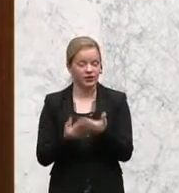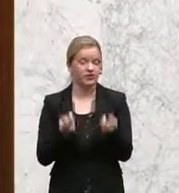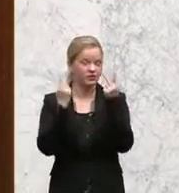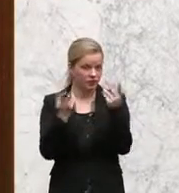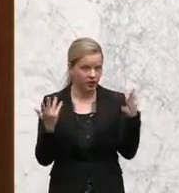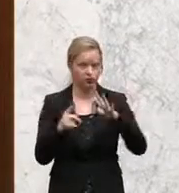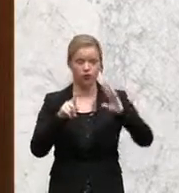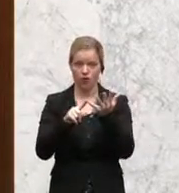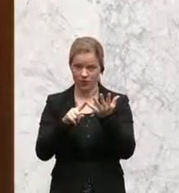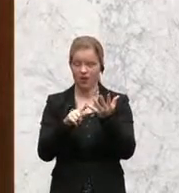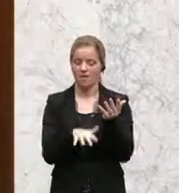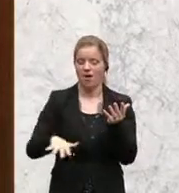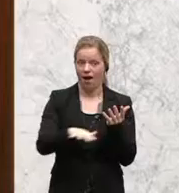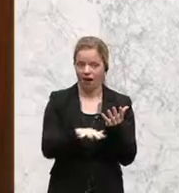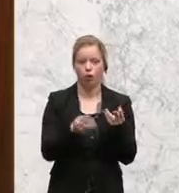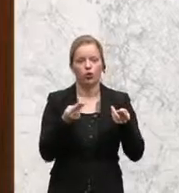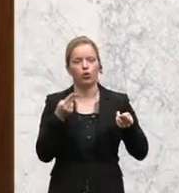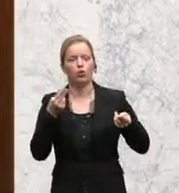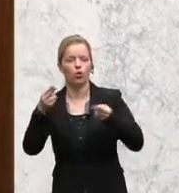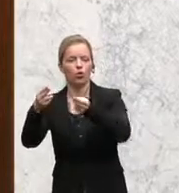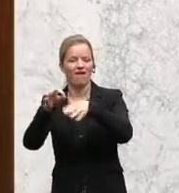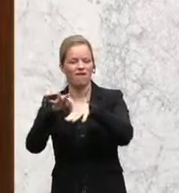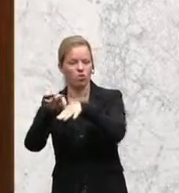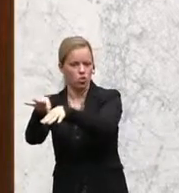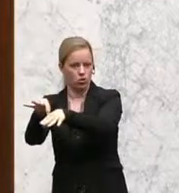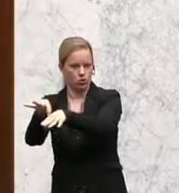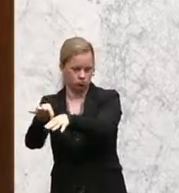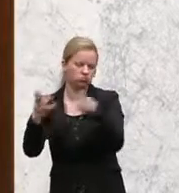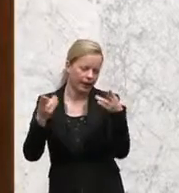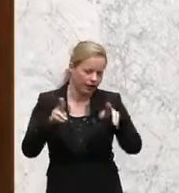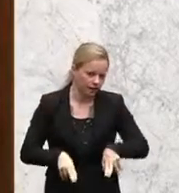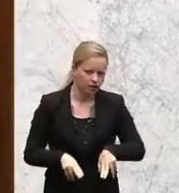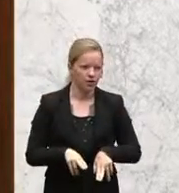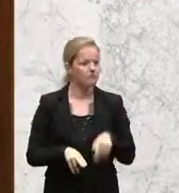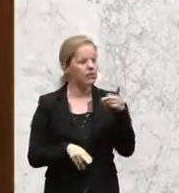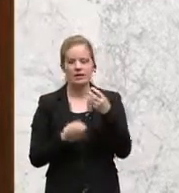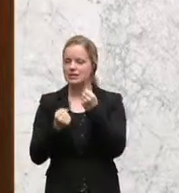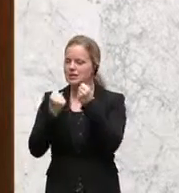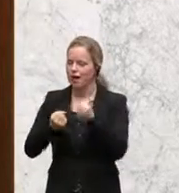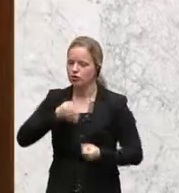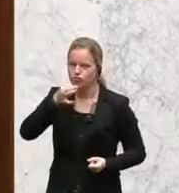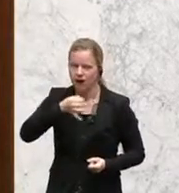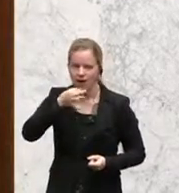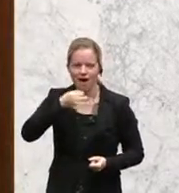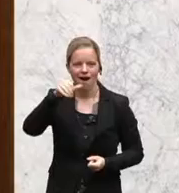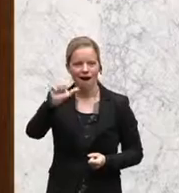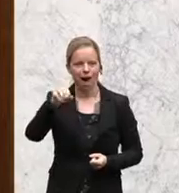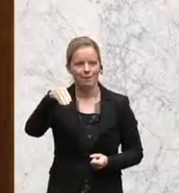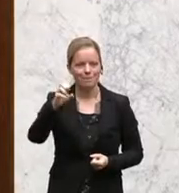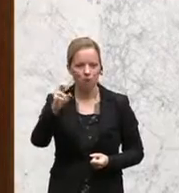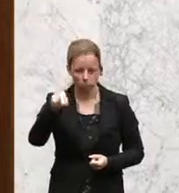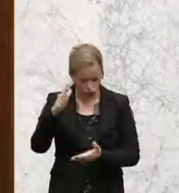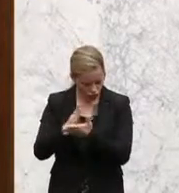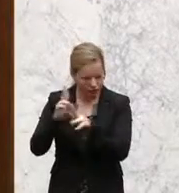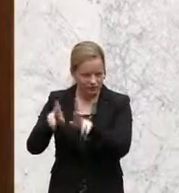fünfte Moment der Rückführungen. Vollkommen richtig. Und das hat schon der Sicherheitssprecher Arm und ausgeführt, dass wir in dieser